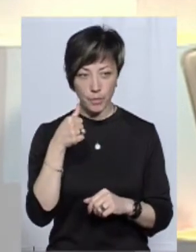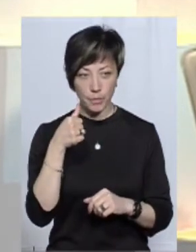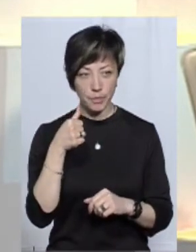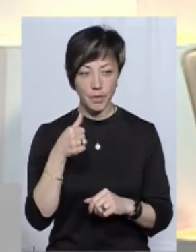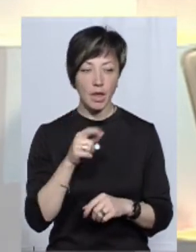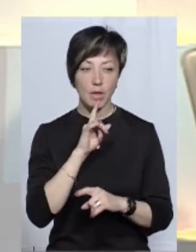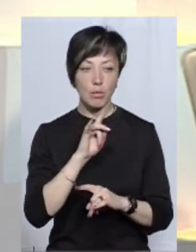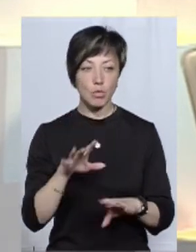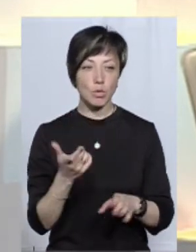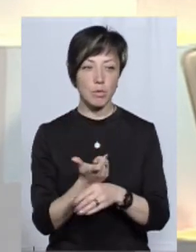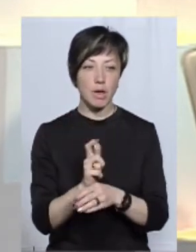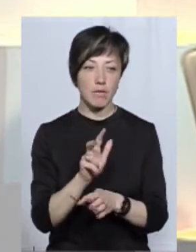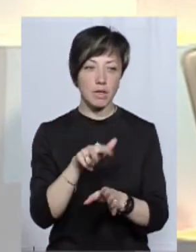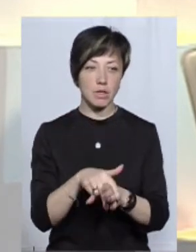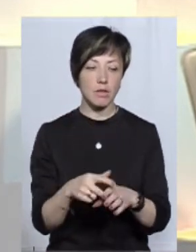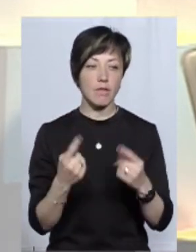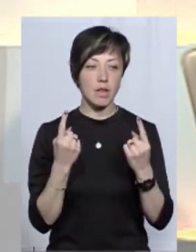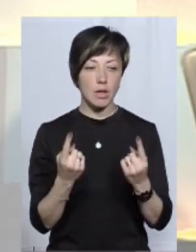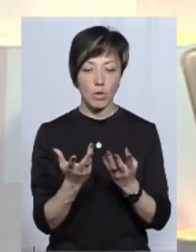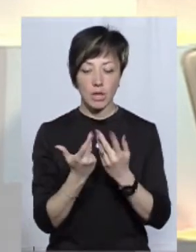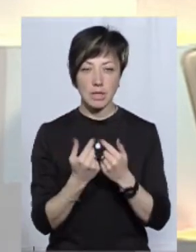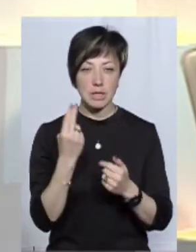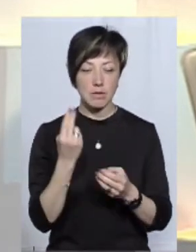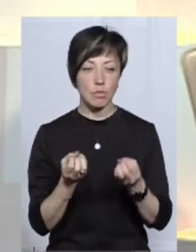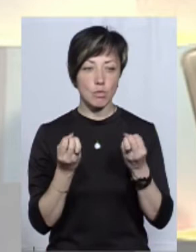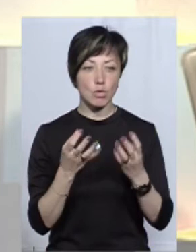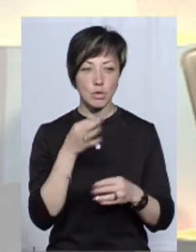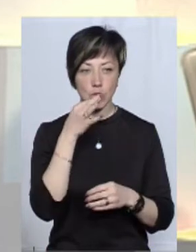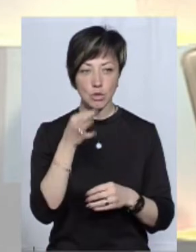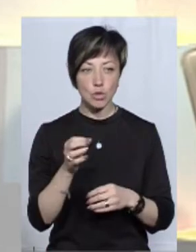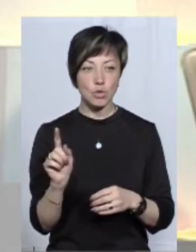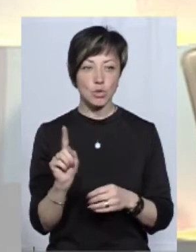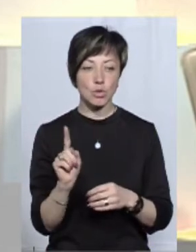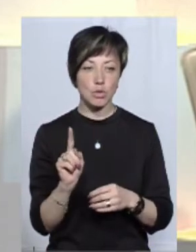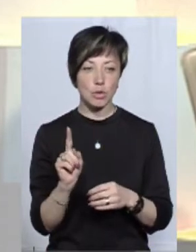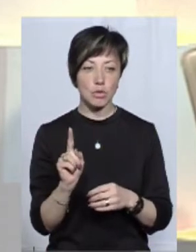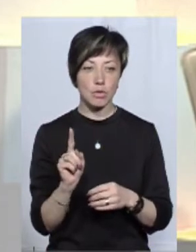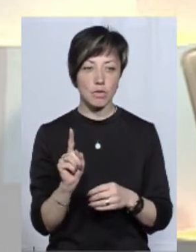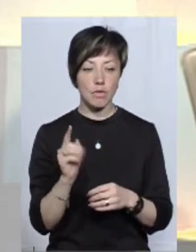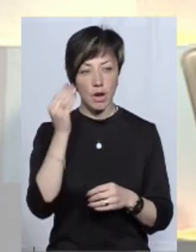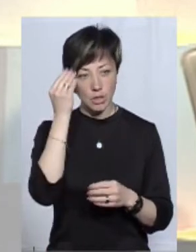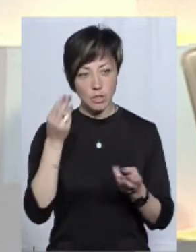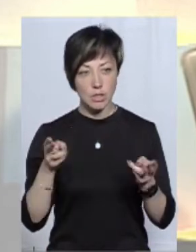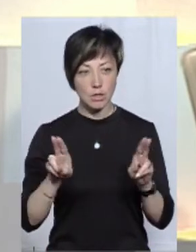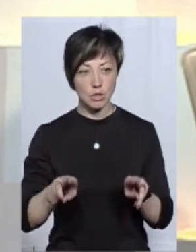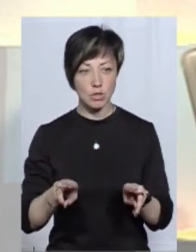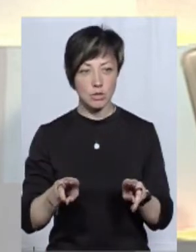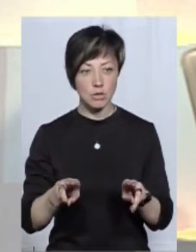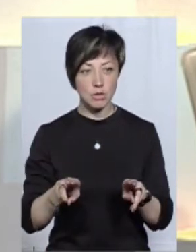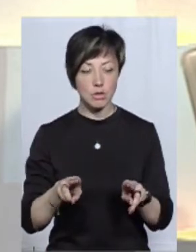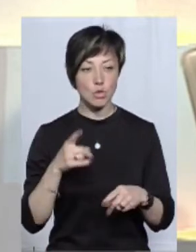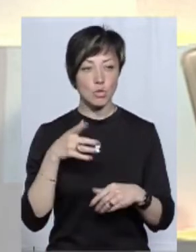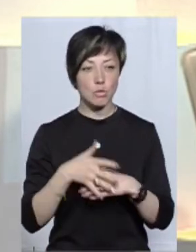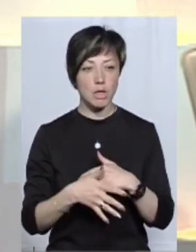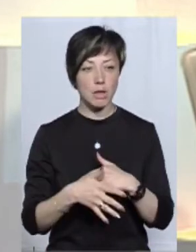Ну не буду перевантажувати великою кількостю цифр, і хочу просто для того, щоб, якби враження лишилося, було